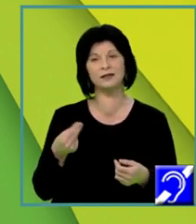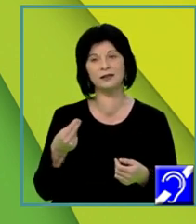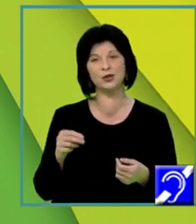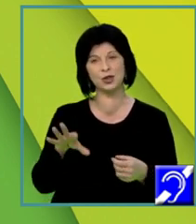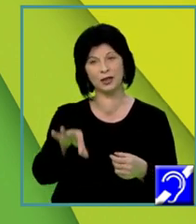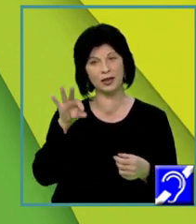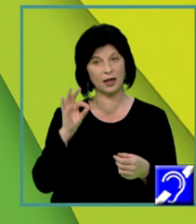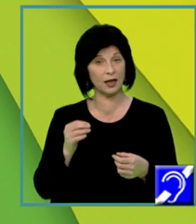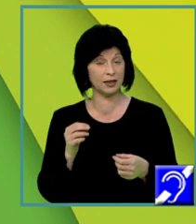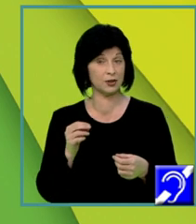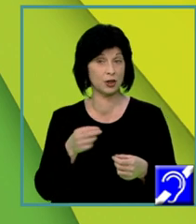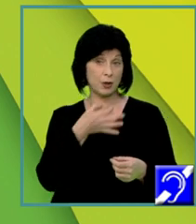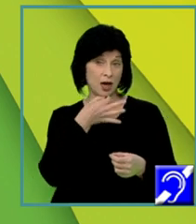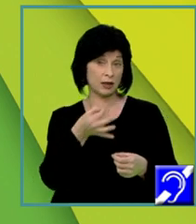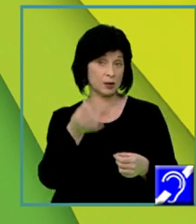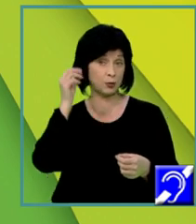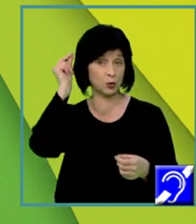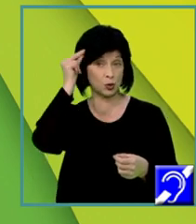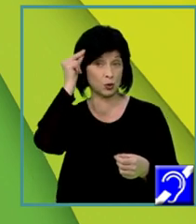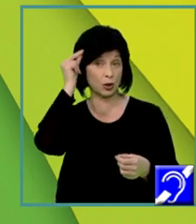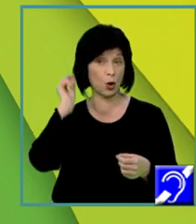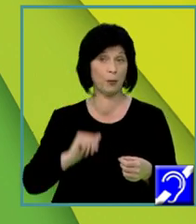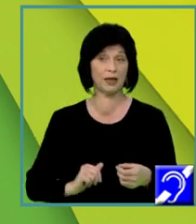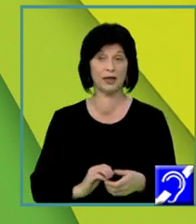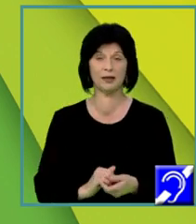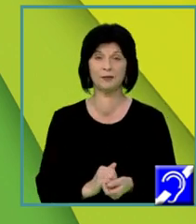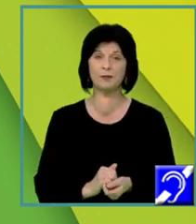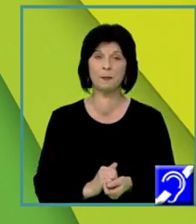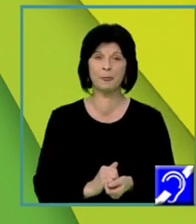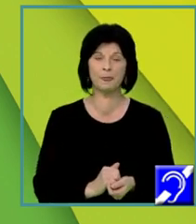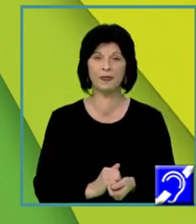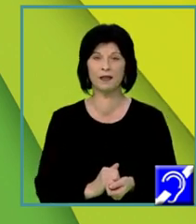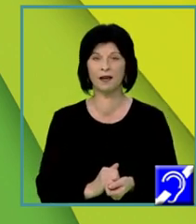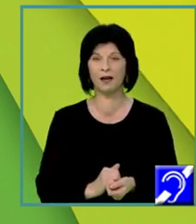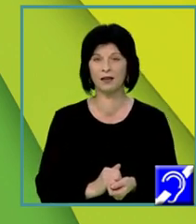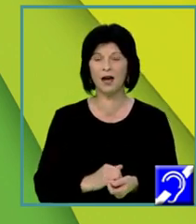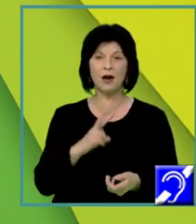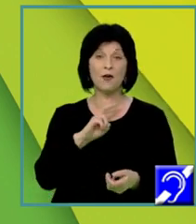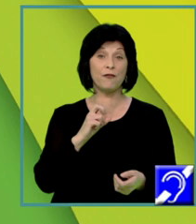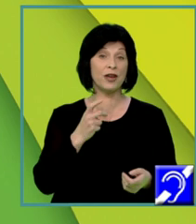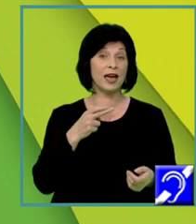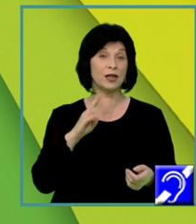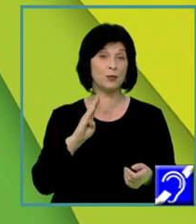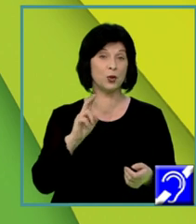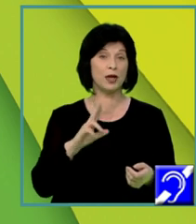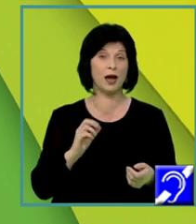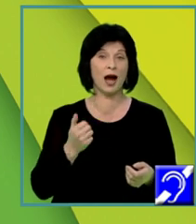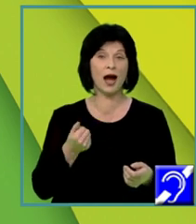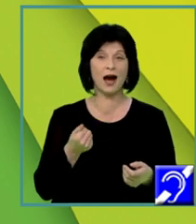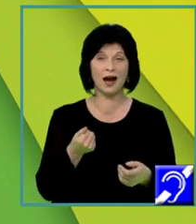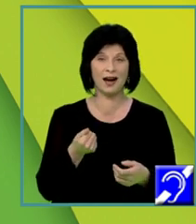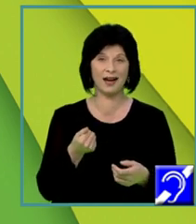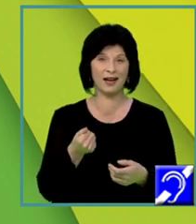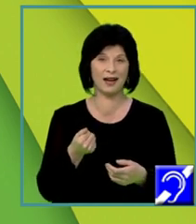nostru de vedere este valid. Verbul a persoada, am insistat să-l pun acolo ca sinonim pentru că voi